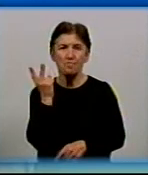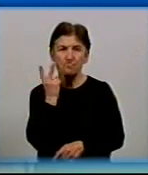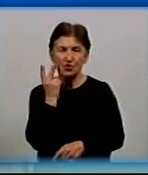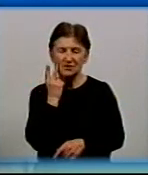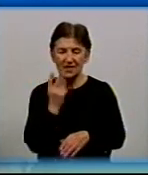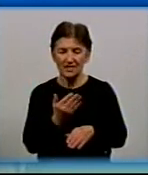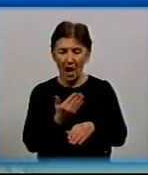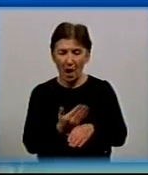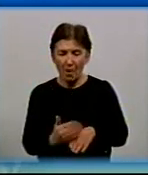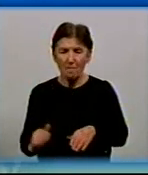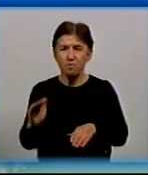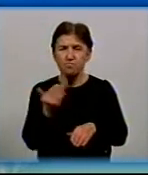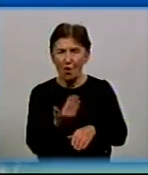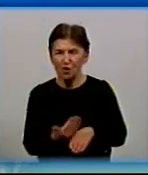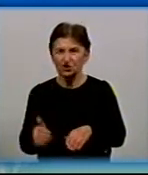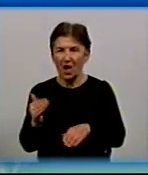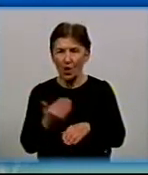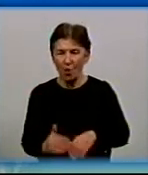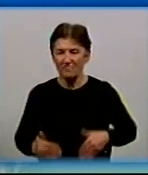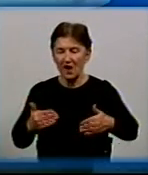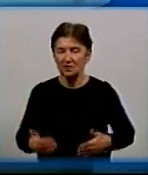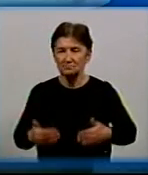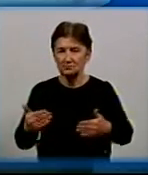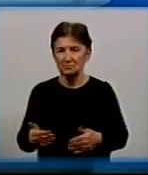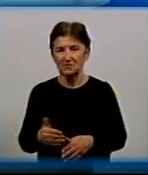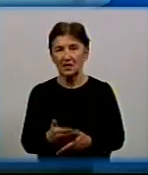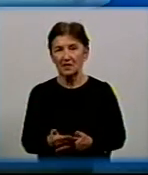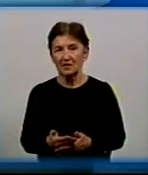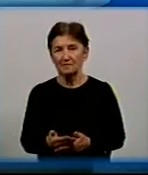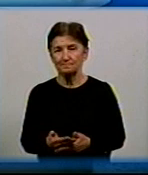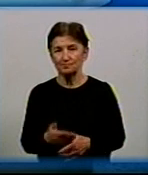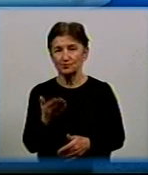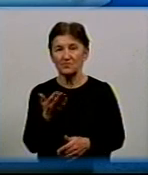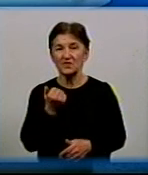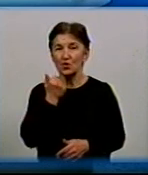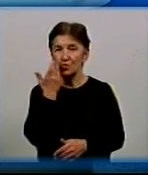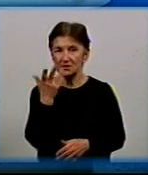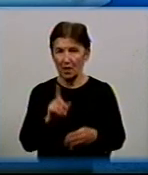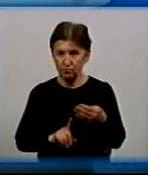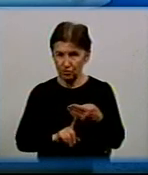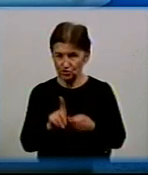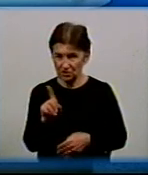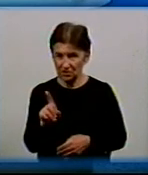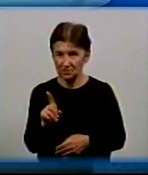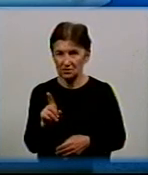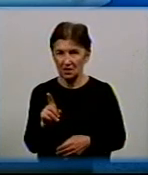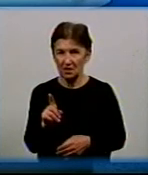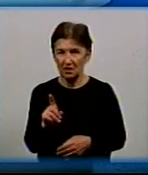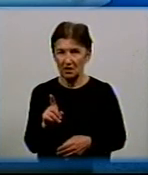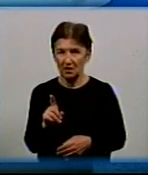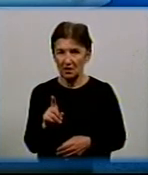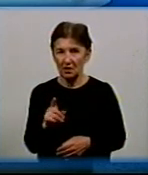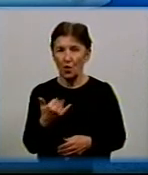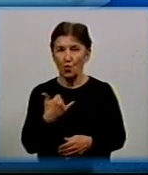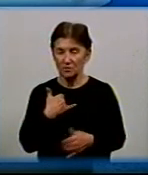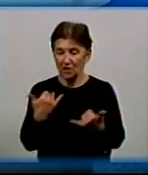пошагово переходити до повної модернізації. Все ж таки, модернізація почнеться вже 2019 року, хоча б частково. Ну,